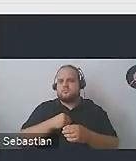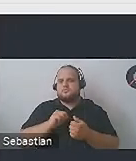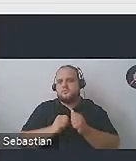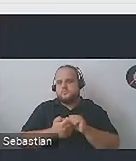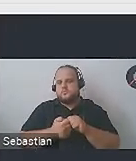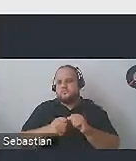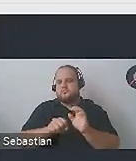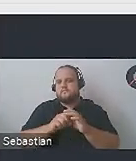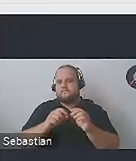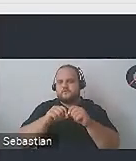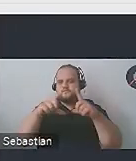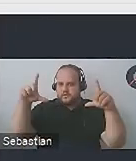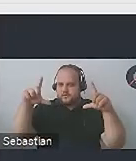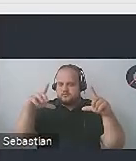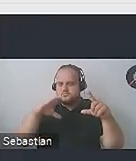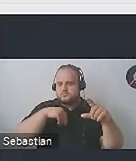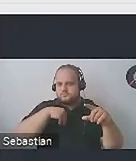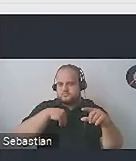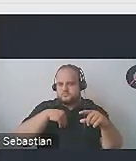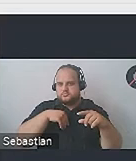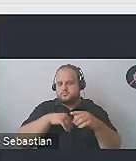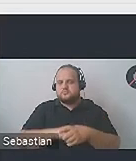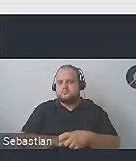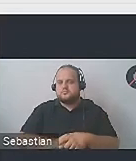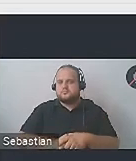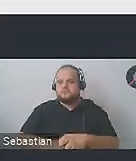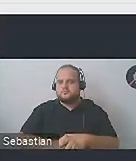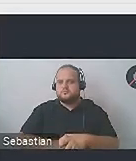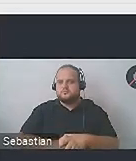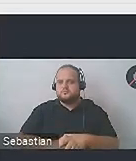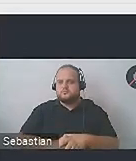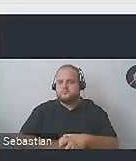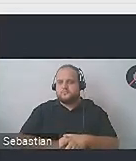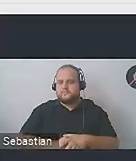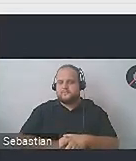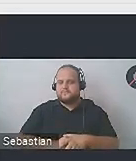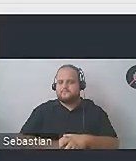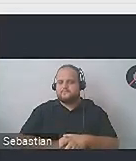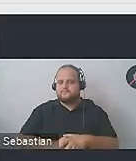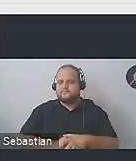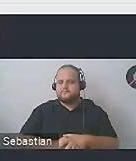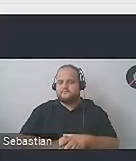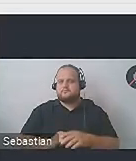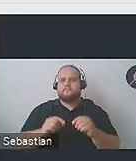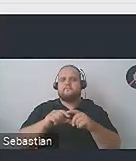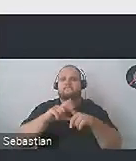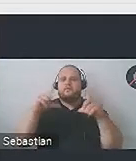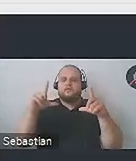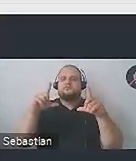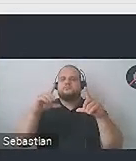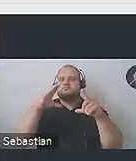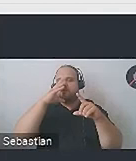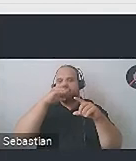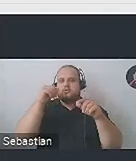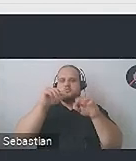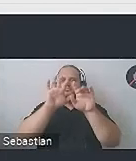właśnie wyświetlacza. Wyświetlacza, mówię wyświetlacza, ale tak naprawdę to będzie taki wyświetlacz z wypukłym ekranem, na którym